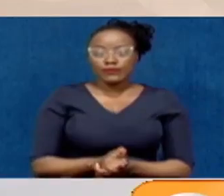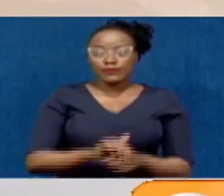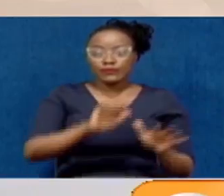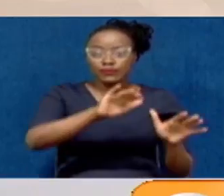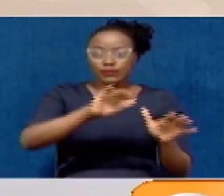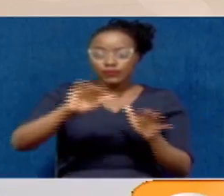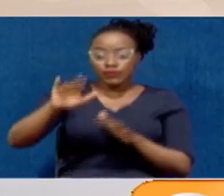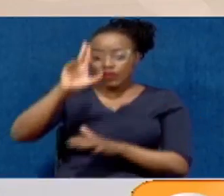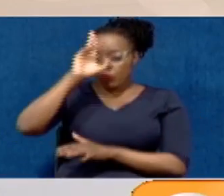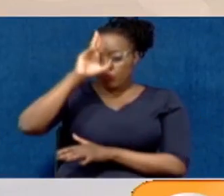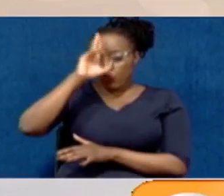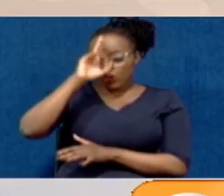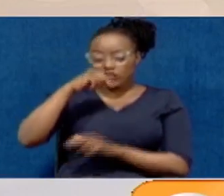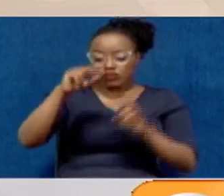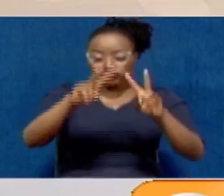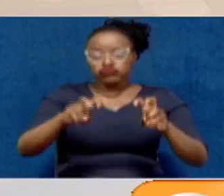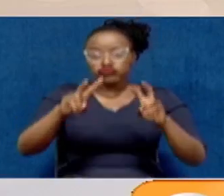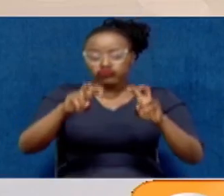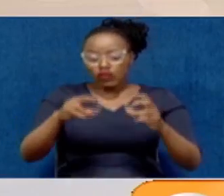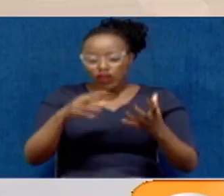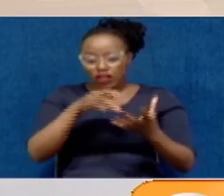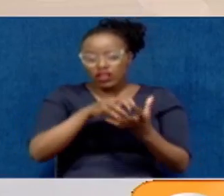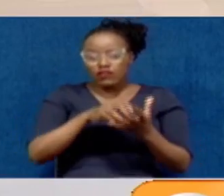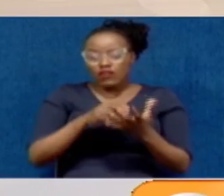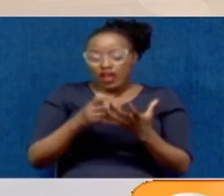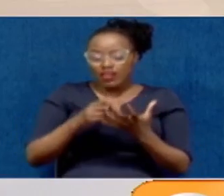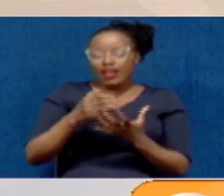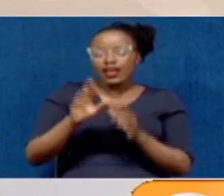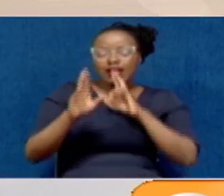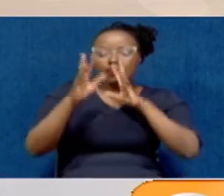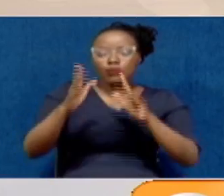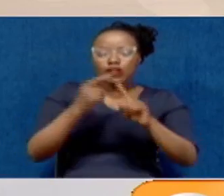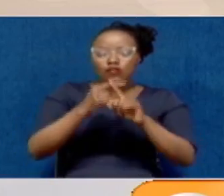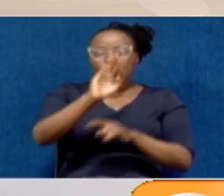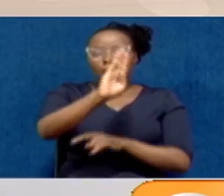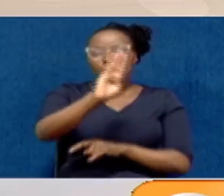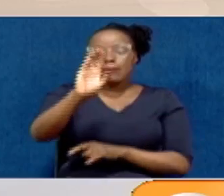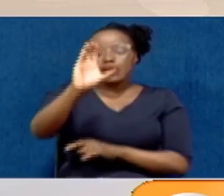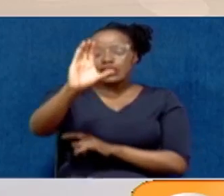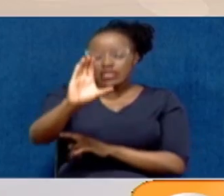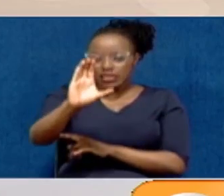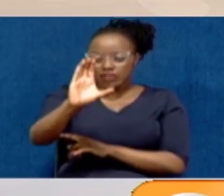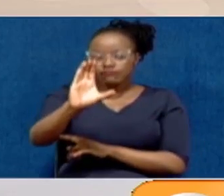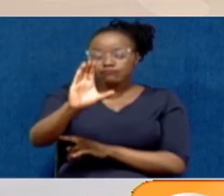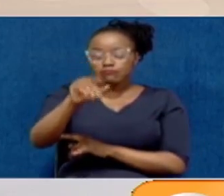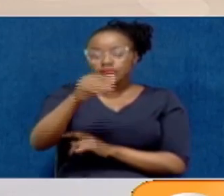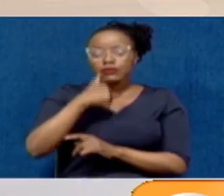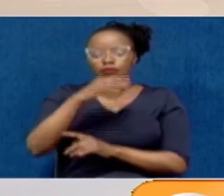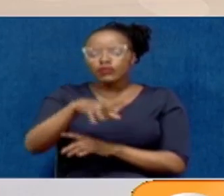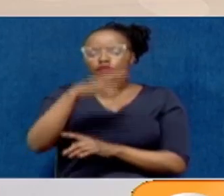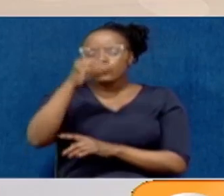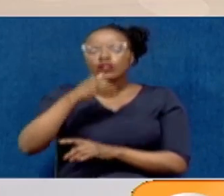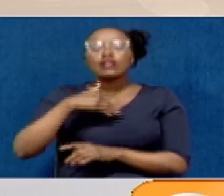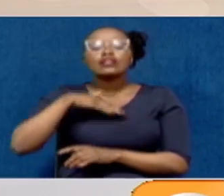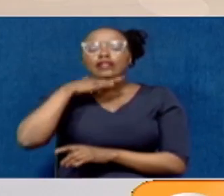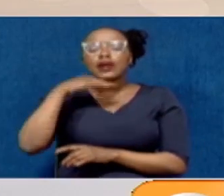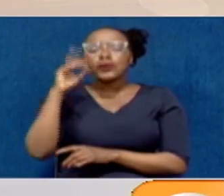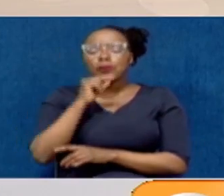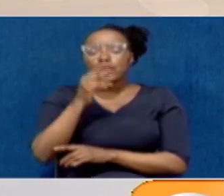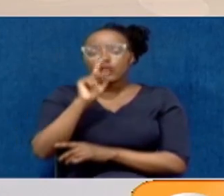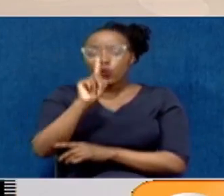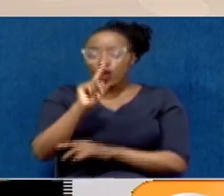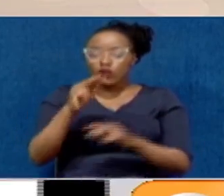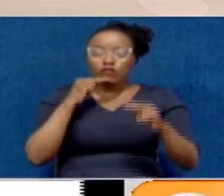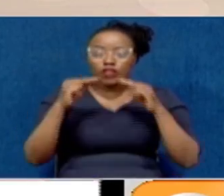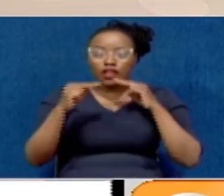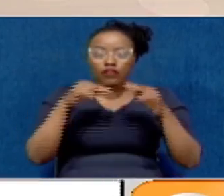Maufisa wa polisi wanachunguza kisa mbapu manahabari wa shirika la utangazaji la wingreza BBC Alipatikana akiwa mefariki katika hoteli